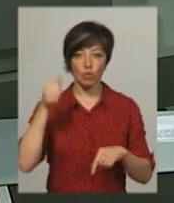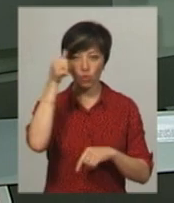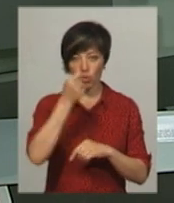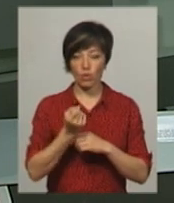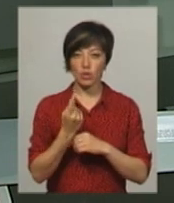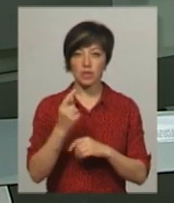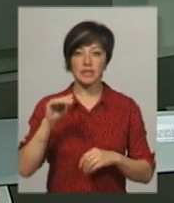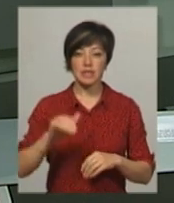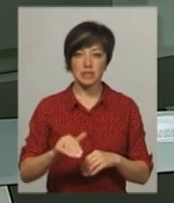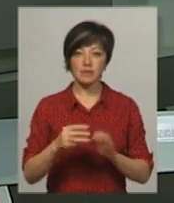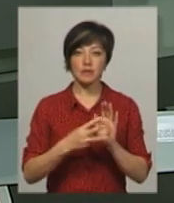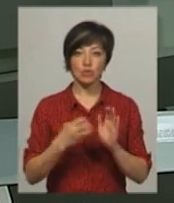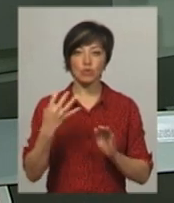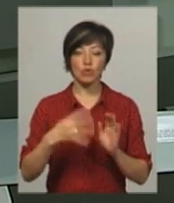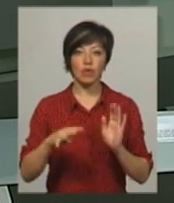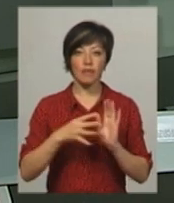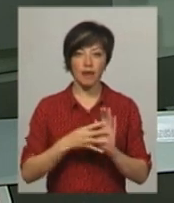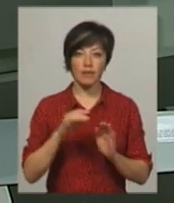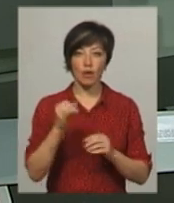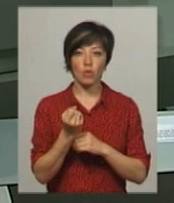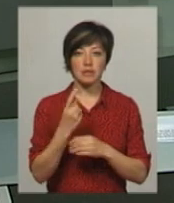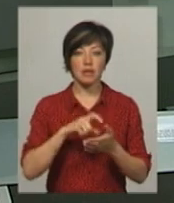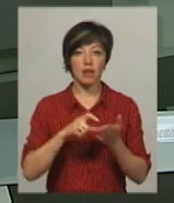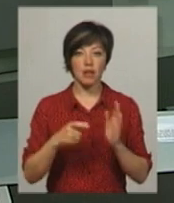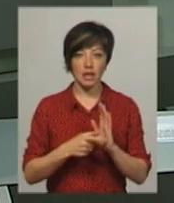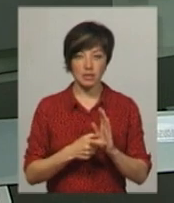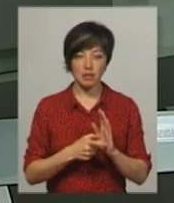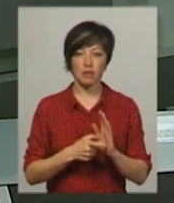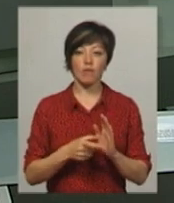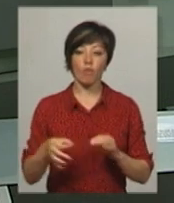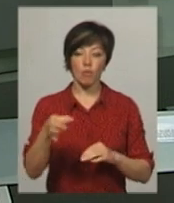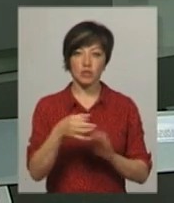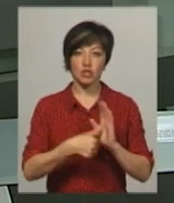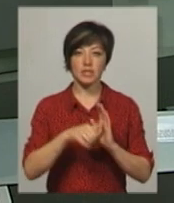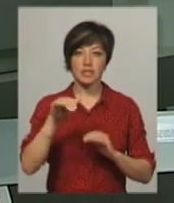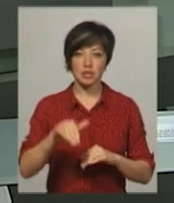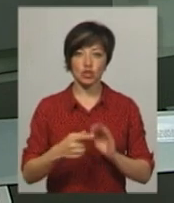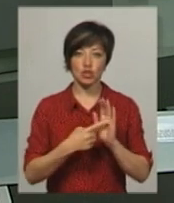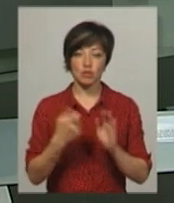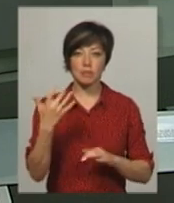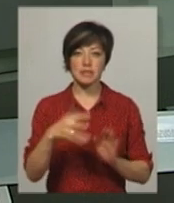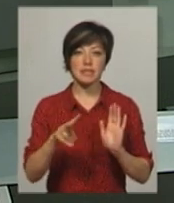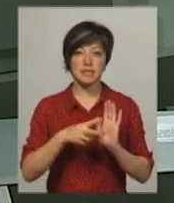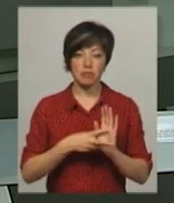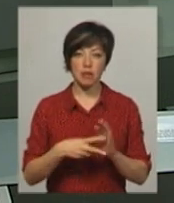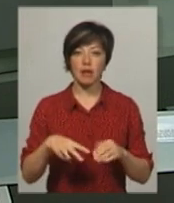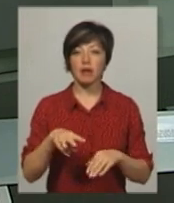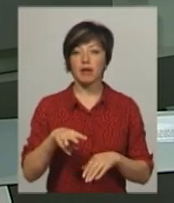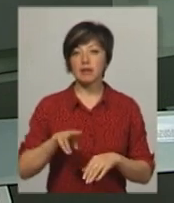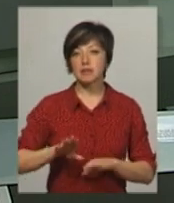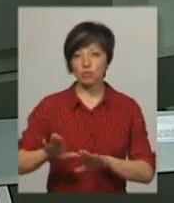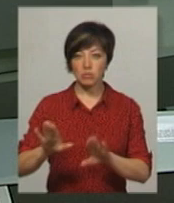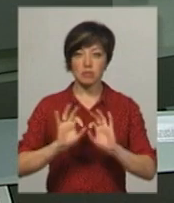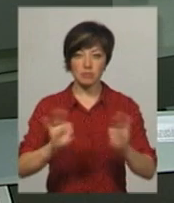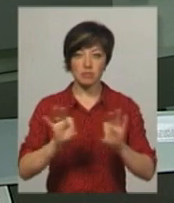11 тисяч 849, та 11-ти класників, яких у області 6 тисяч 657. Тетяна Дупляк